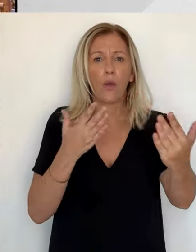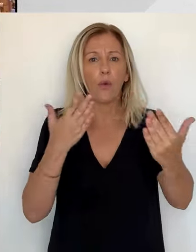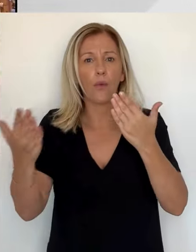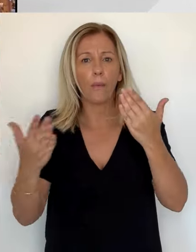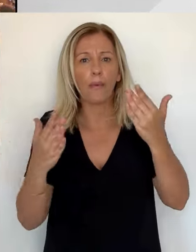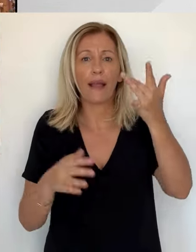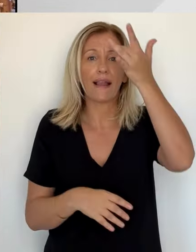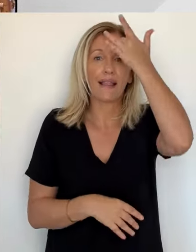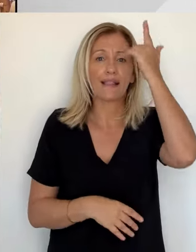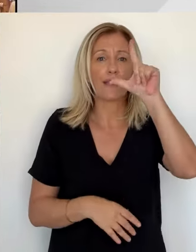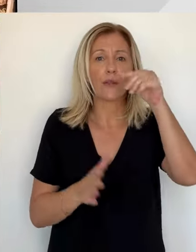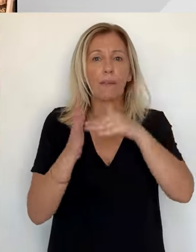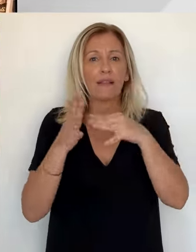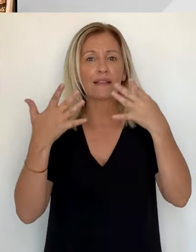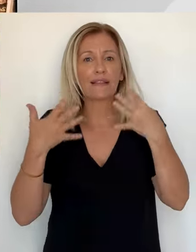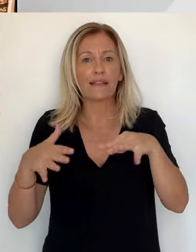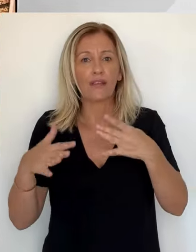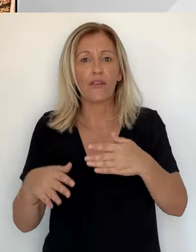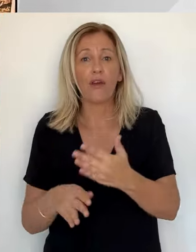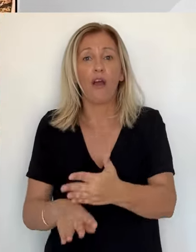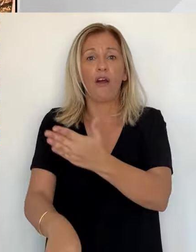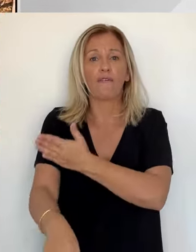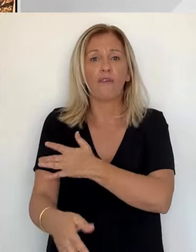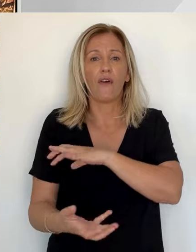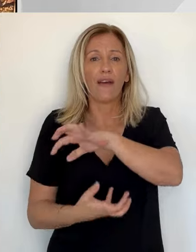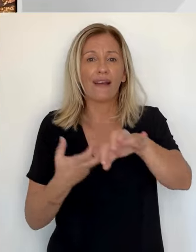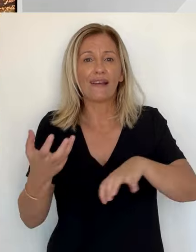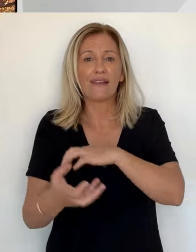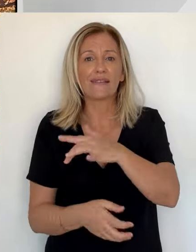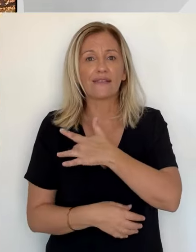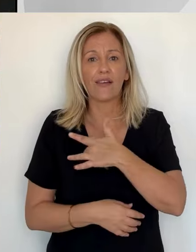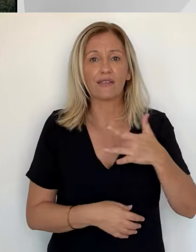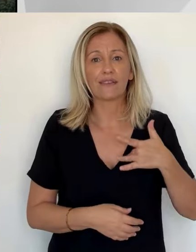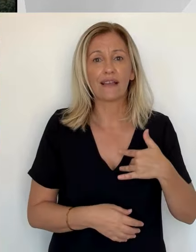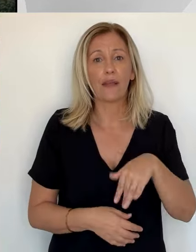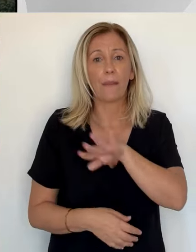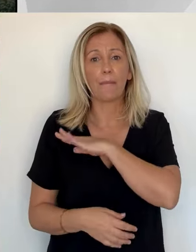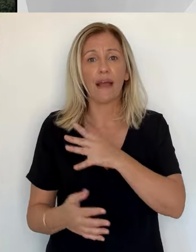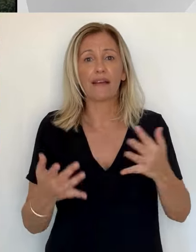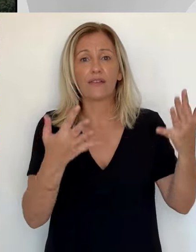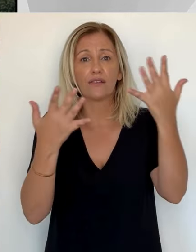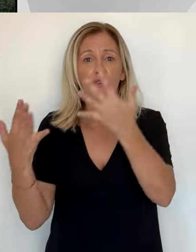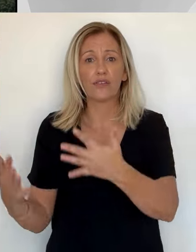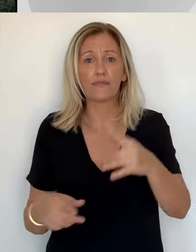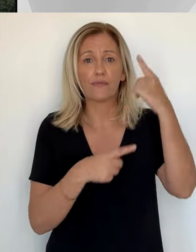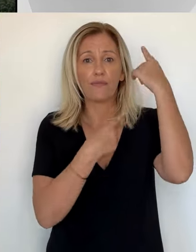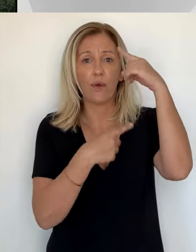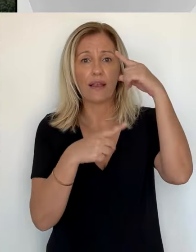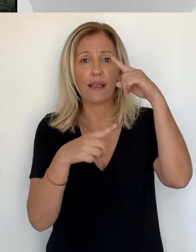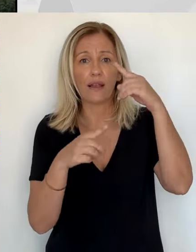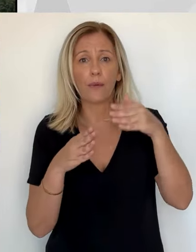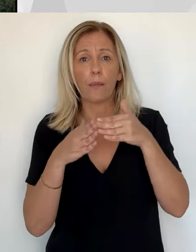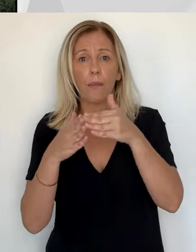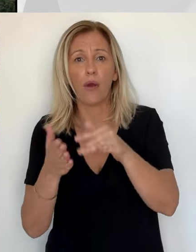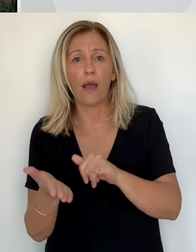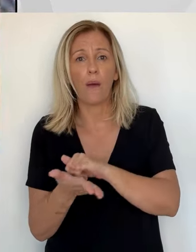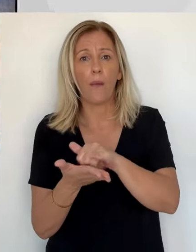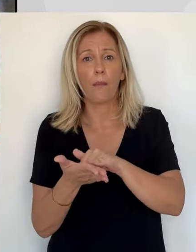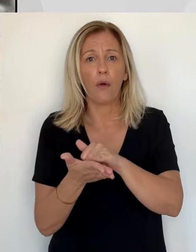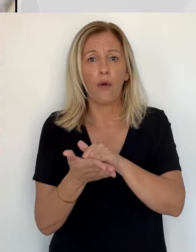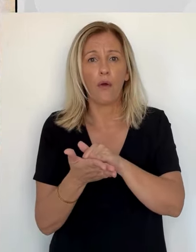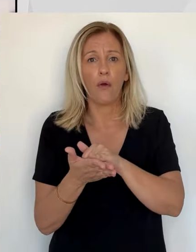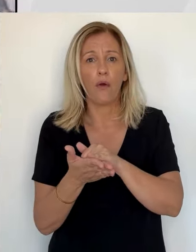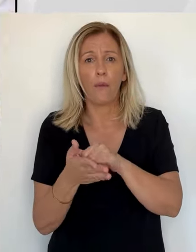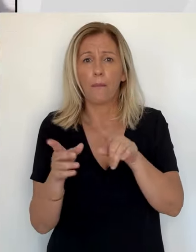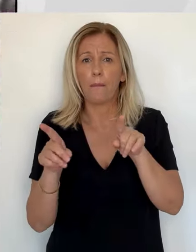dans les prochaines semaines. A noter, et c'est aussi une donnée que les socioprofessionnels du secteur prennent en compte, par rapport à l'été 2019,